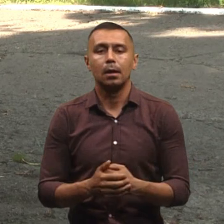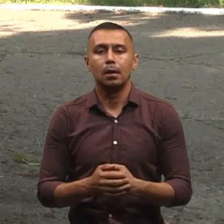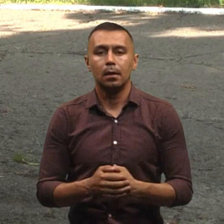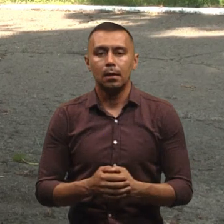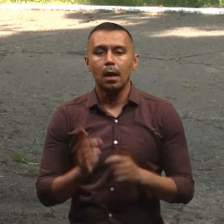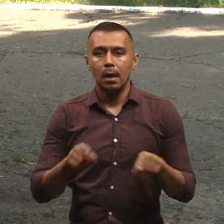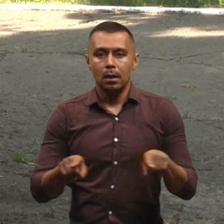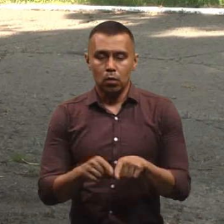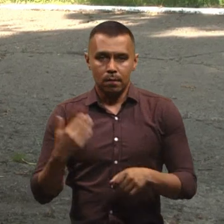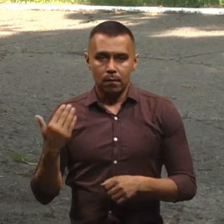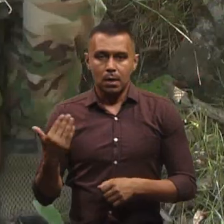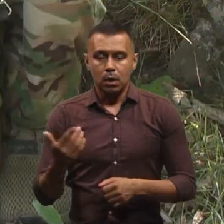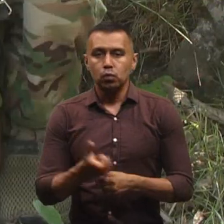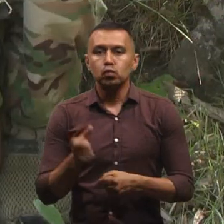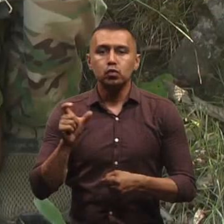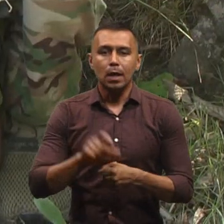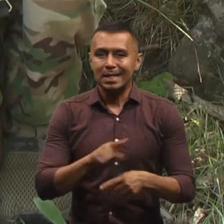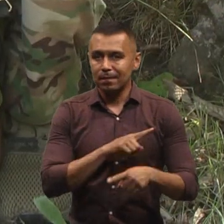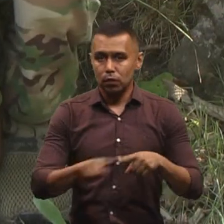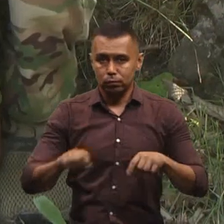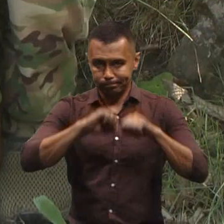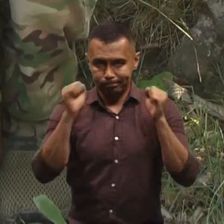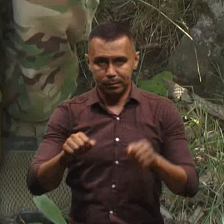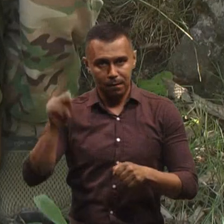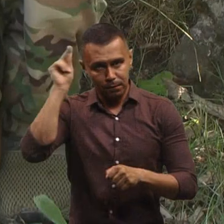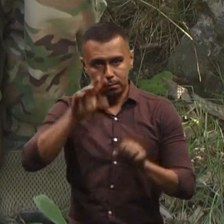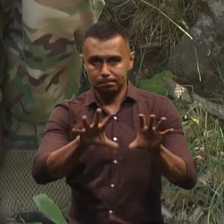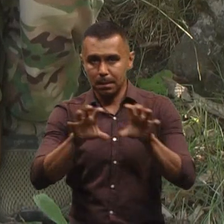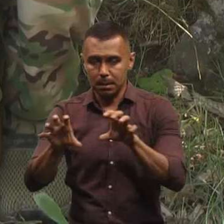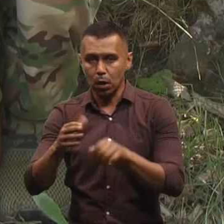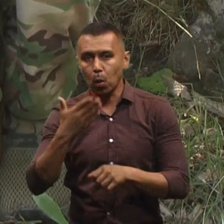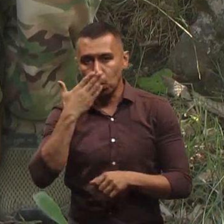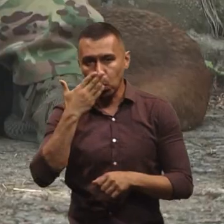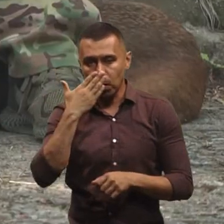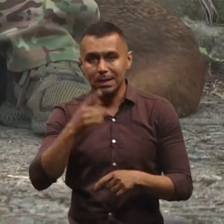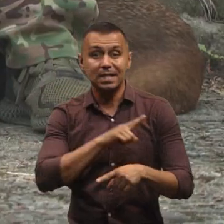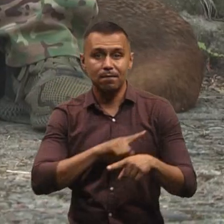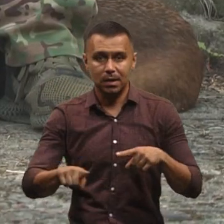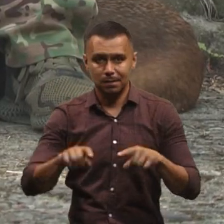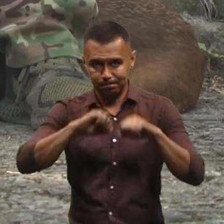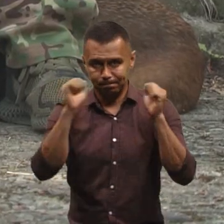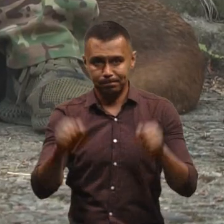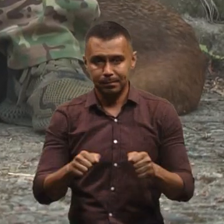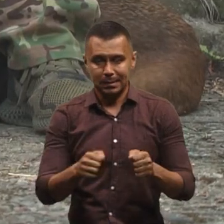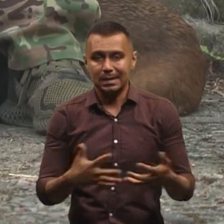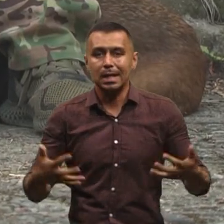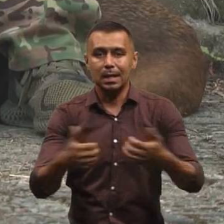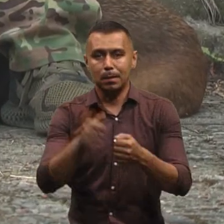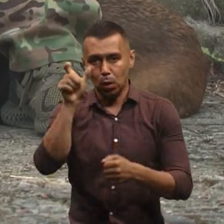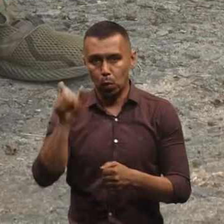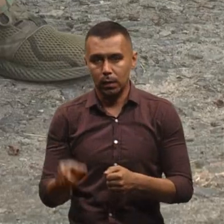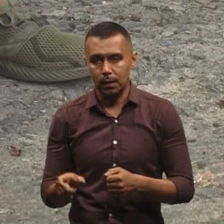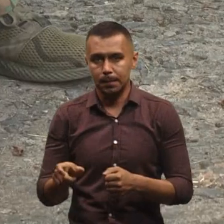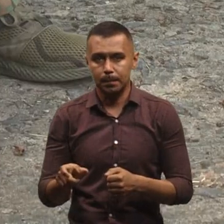також вона дуже швидко вчиться. Нюх, швидкість, затримання людини,